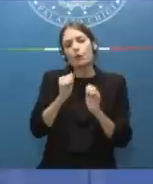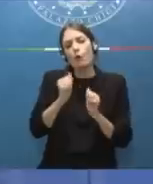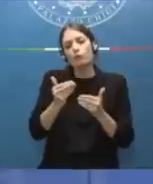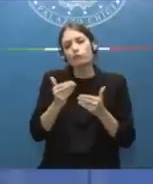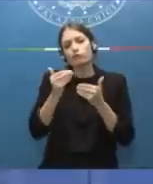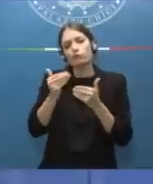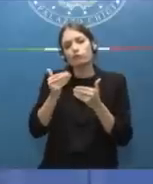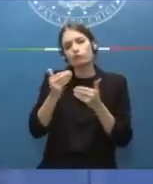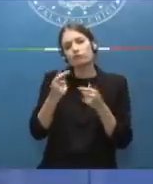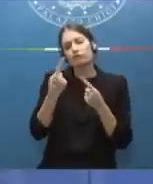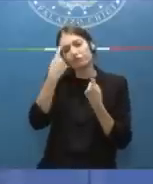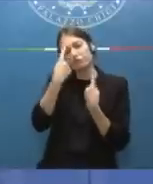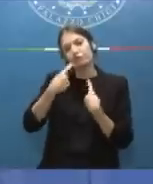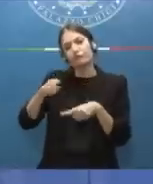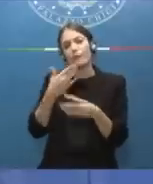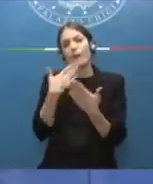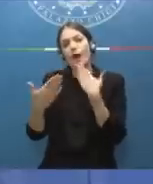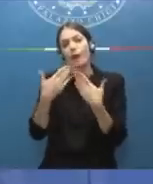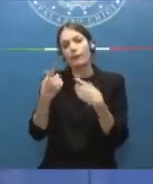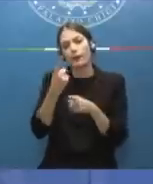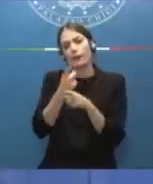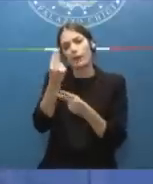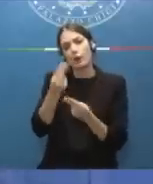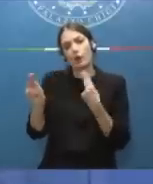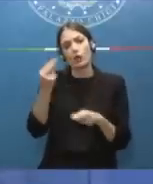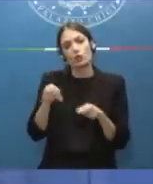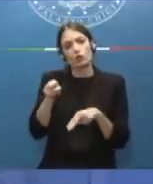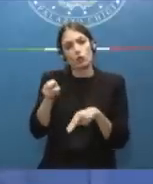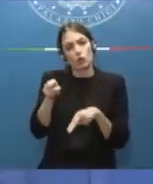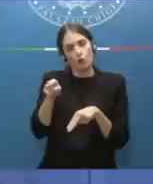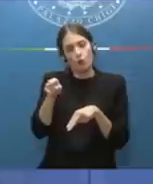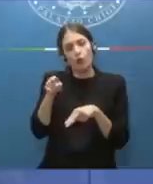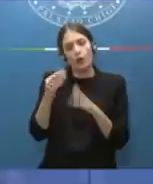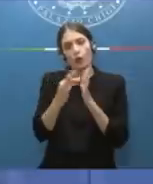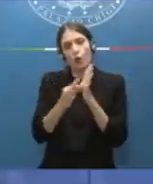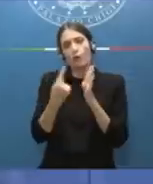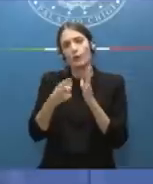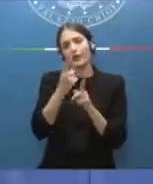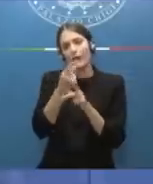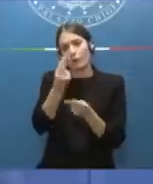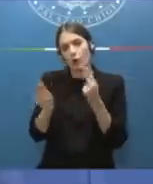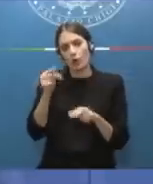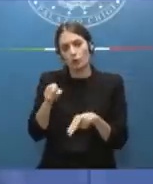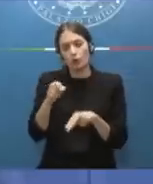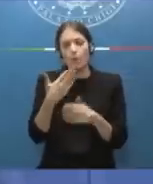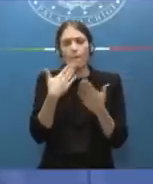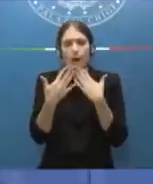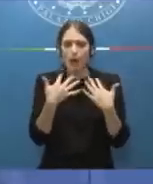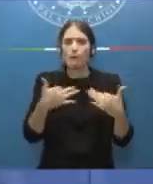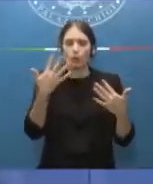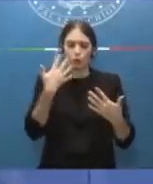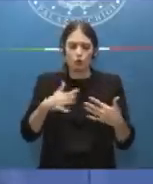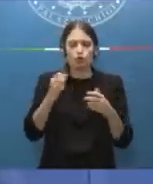Parlamento di correggere la norma. Il Parlamento ci ha lavorato nella scorsa